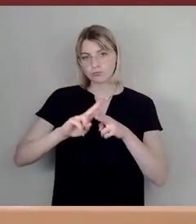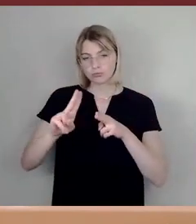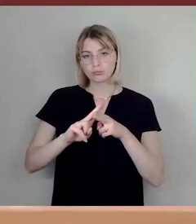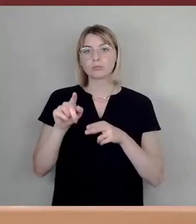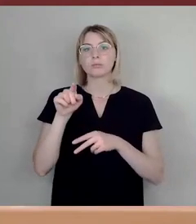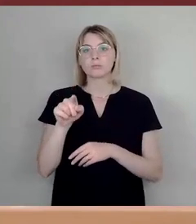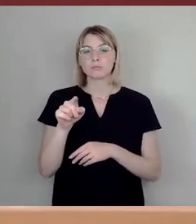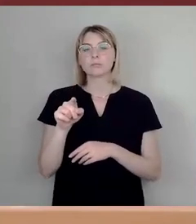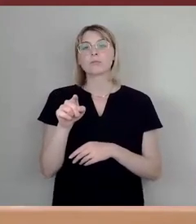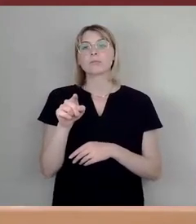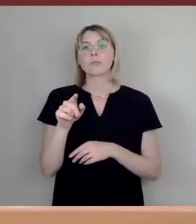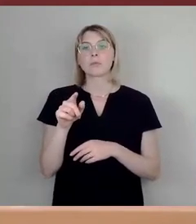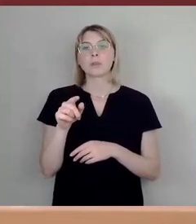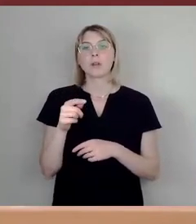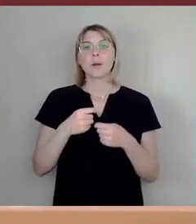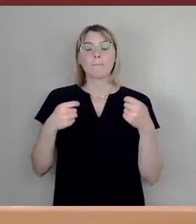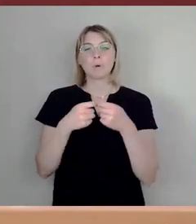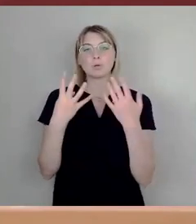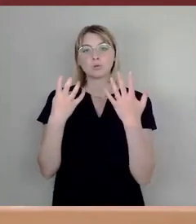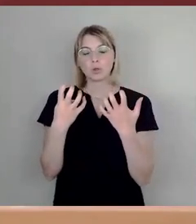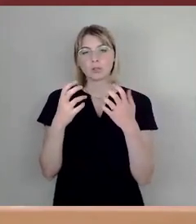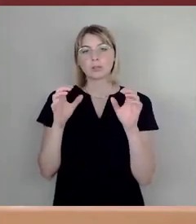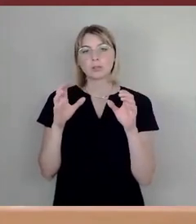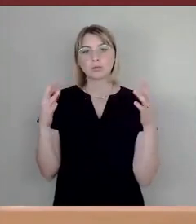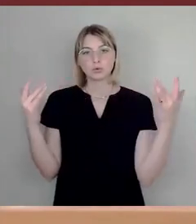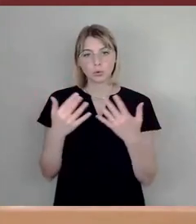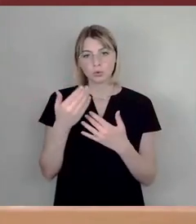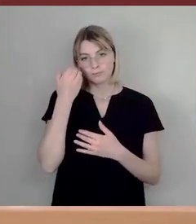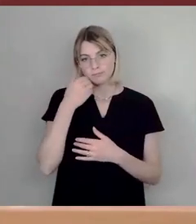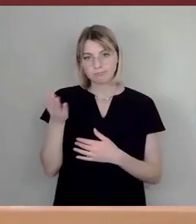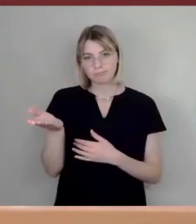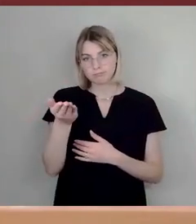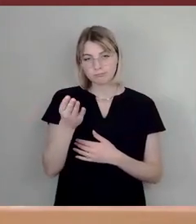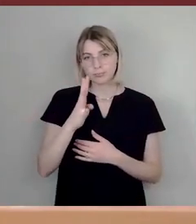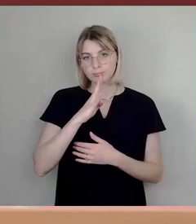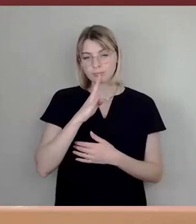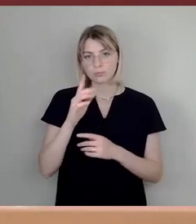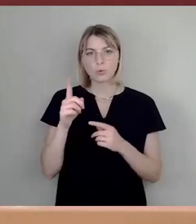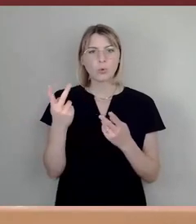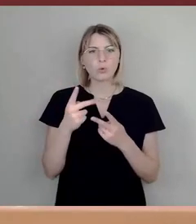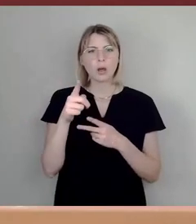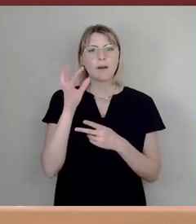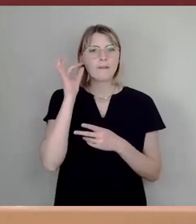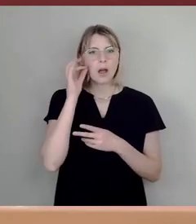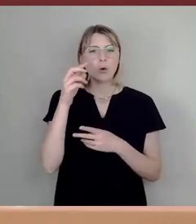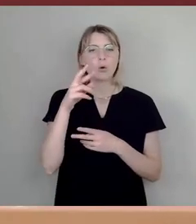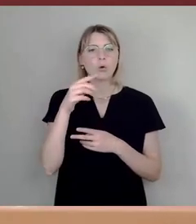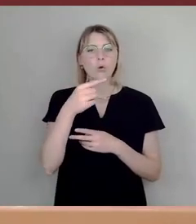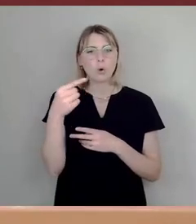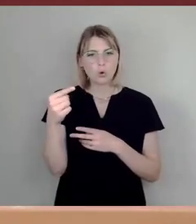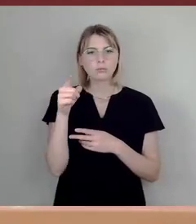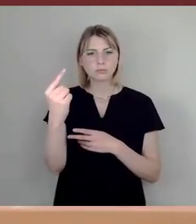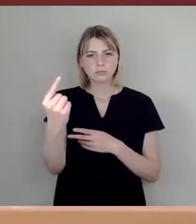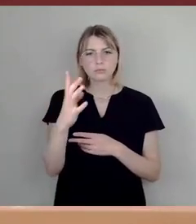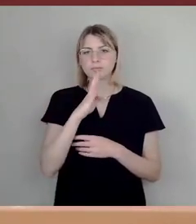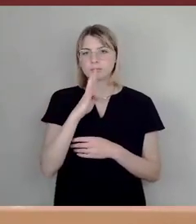Grünen. Herr Löser, bitte schön. Und dann hat man Rederecht für Frau Roth vereinbart und dann wird man in die Fraktionsrunde gehen.